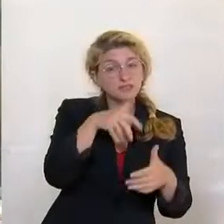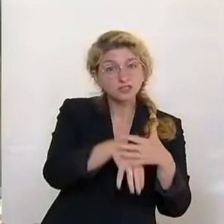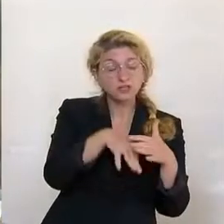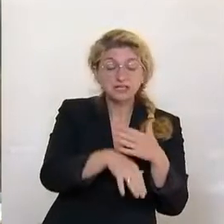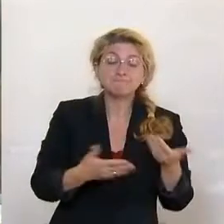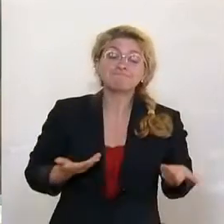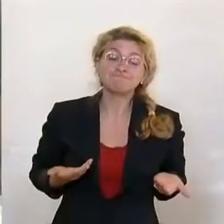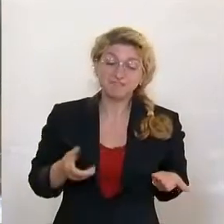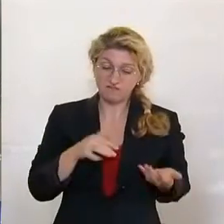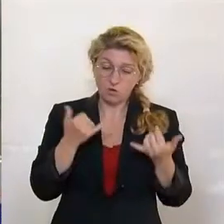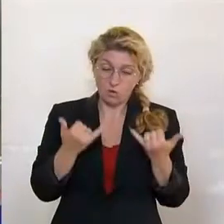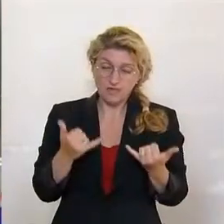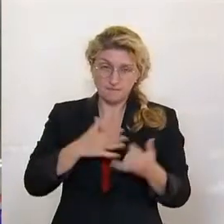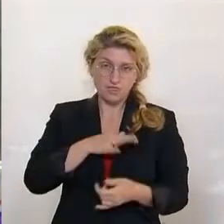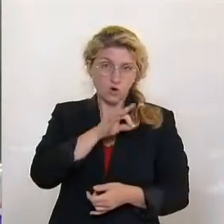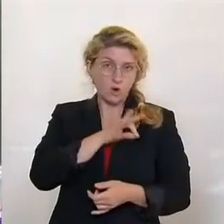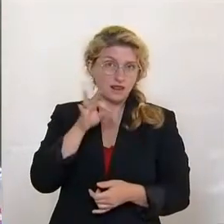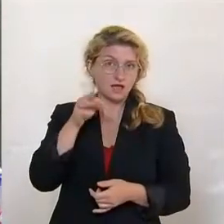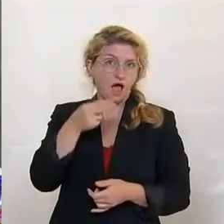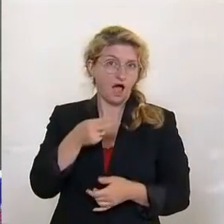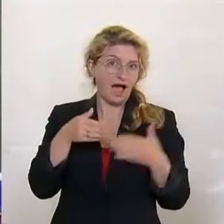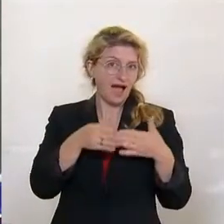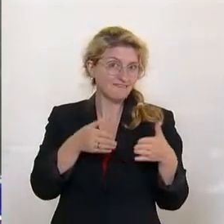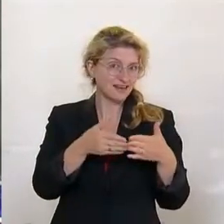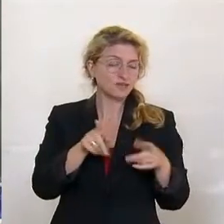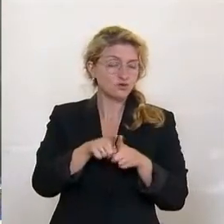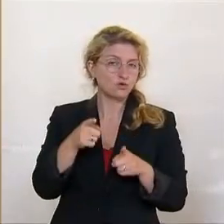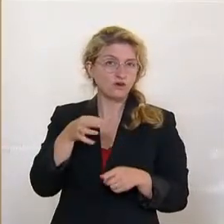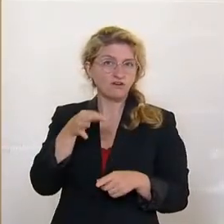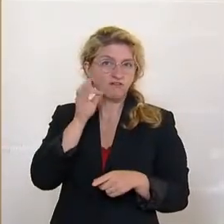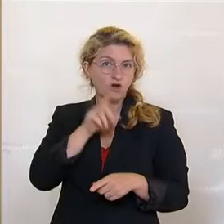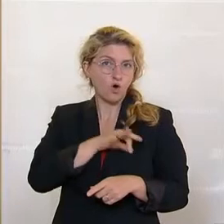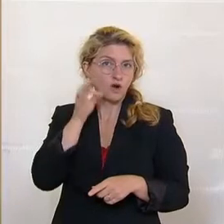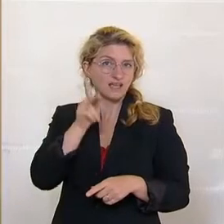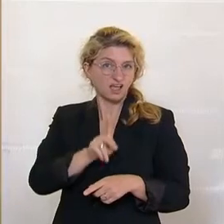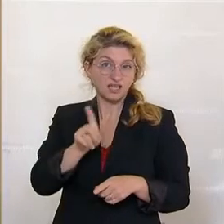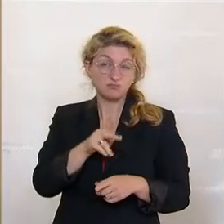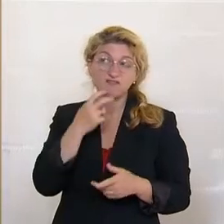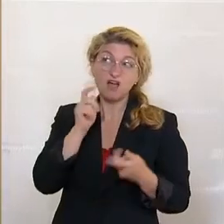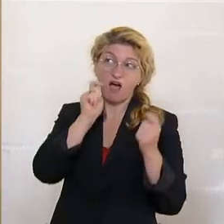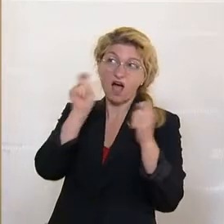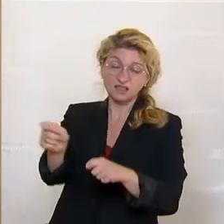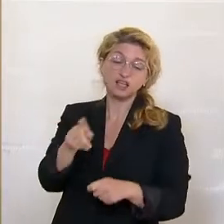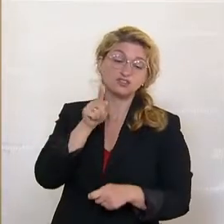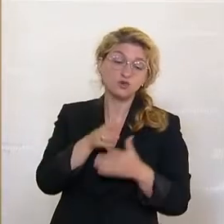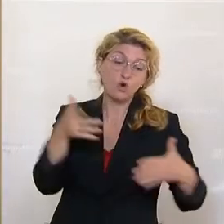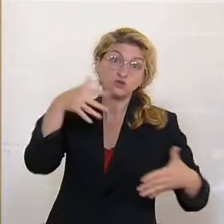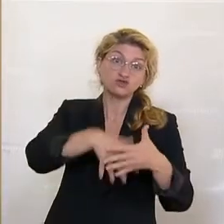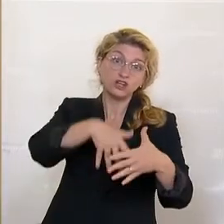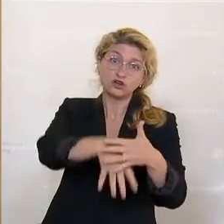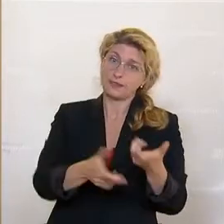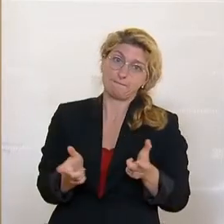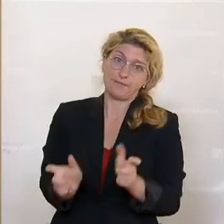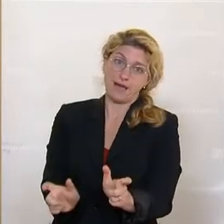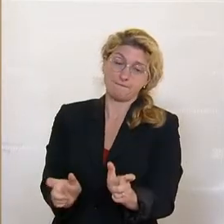Krisper einen Antrag einbringen, um dieses große Schreddern zu verhindern. Ich möchte, dass die Akten, die jetzt zurückgestellt